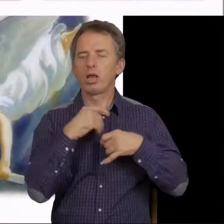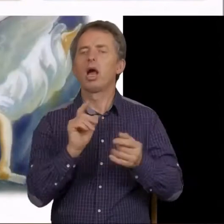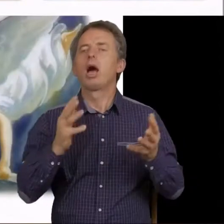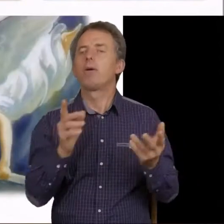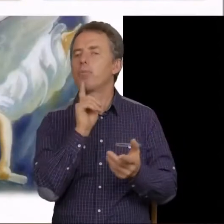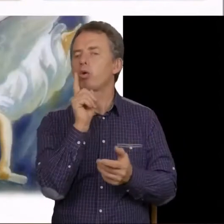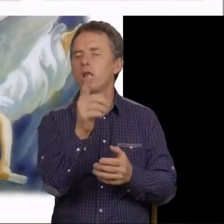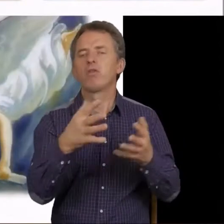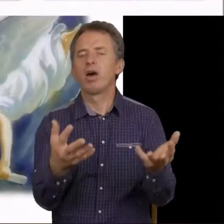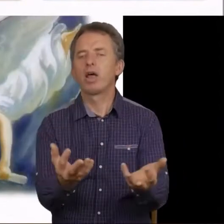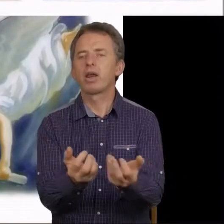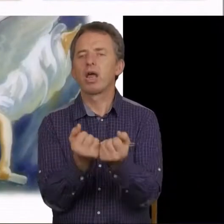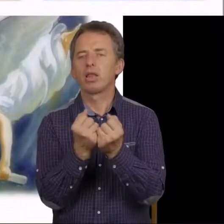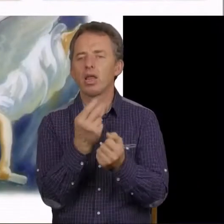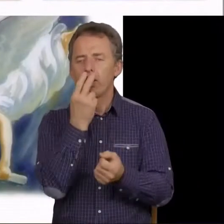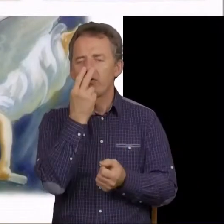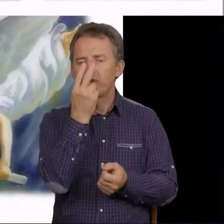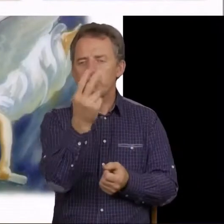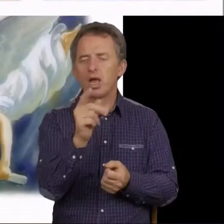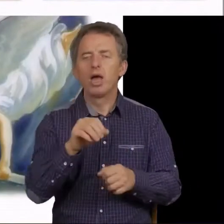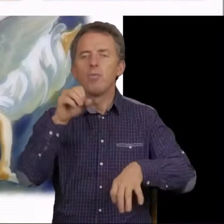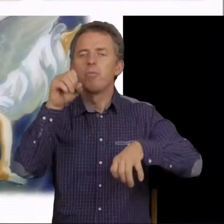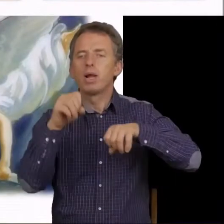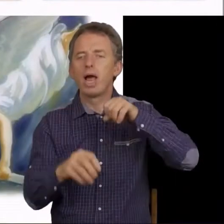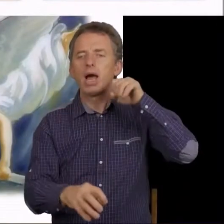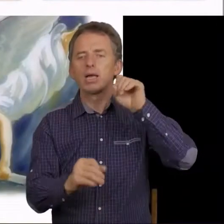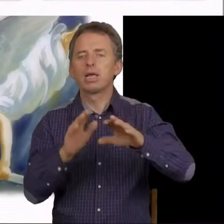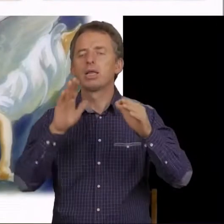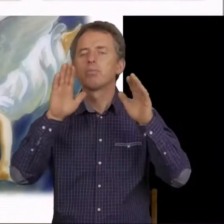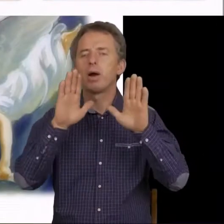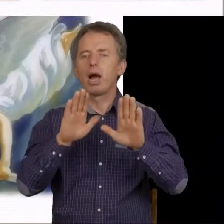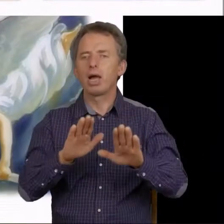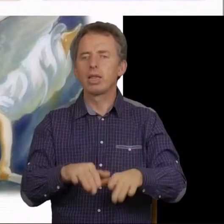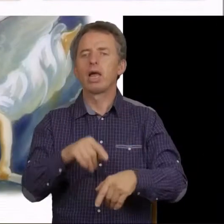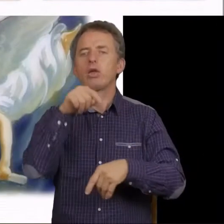prawda? To widzimy, że plagi spadają wtedy,